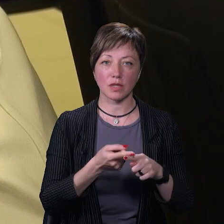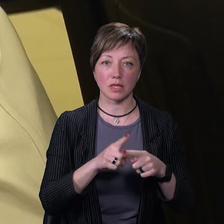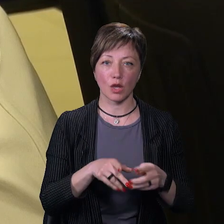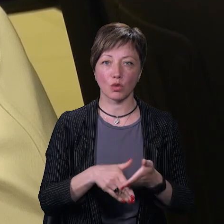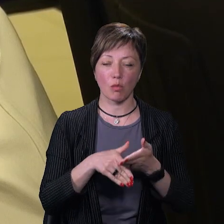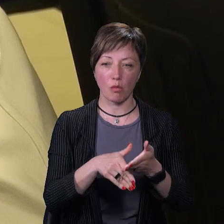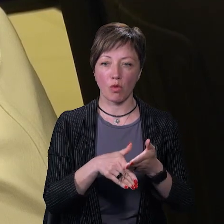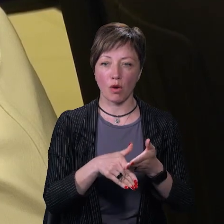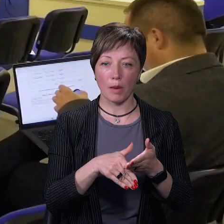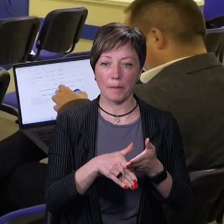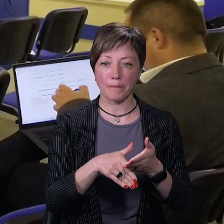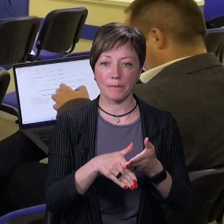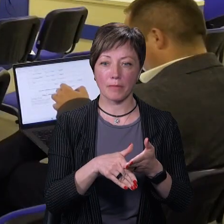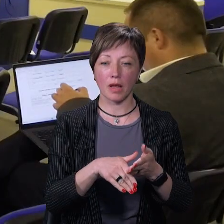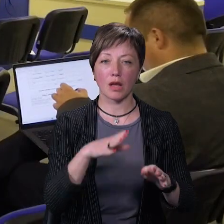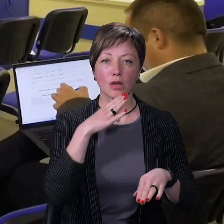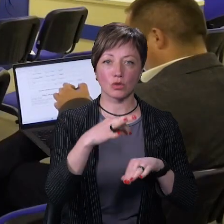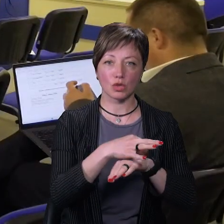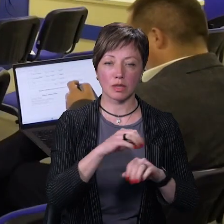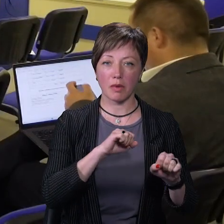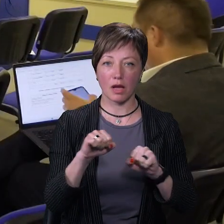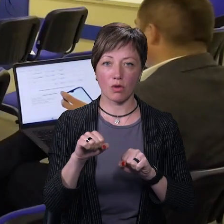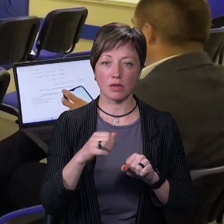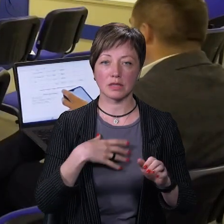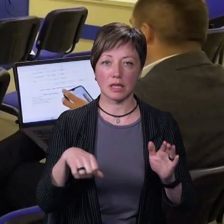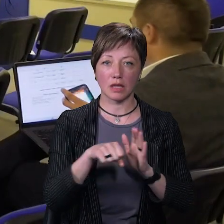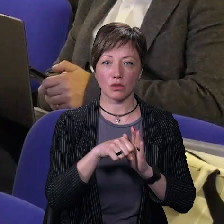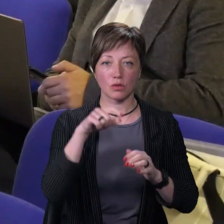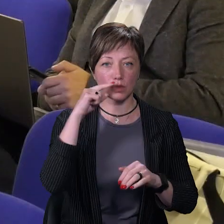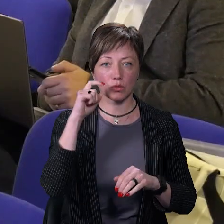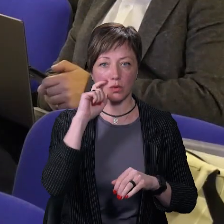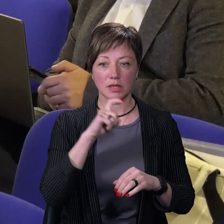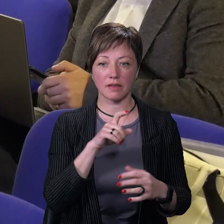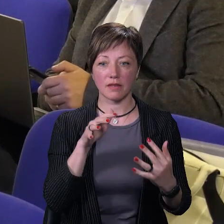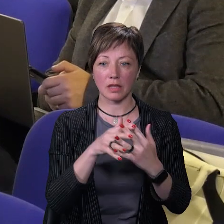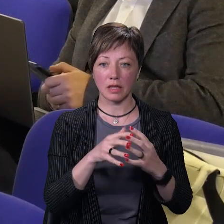допомога дружинам героїв, які загинули в російсько-українській війні.